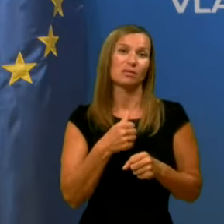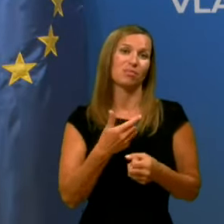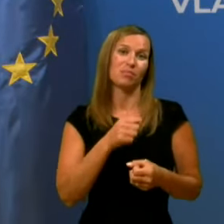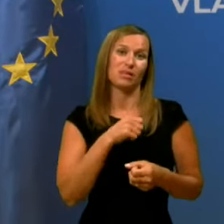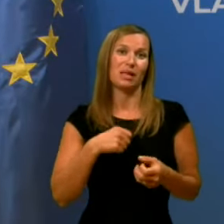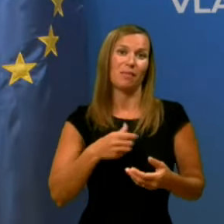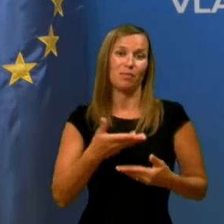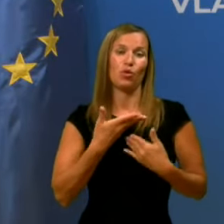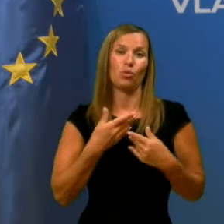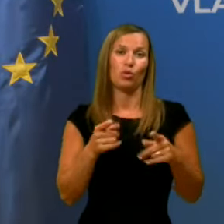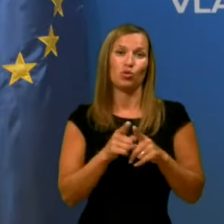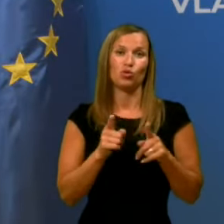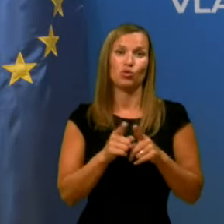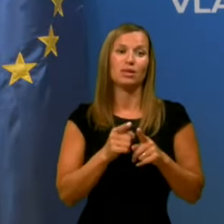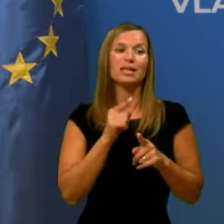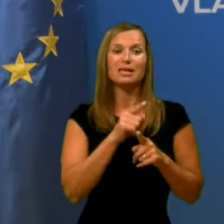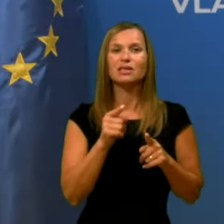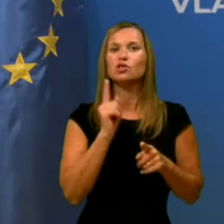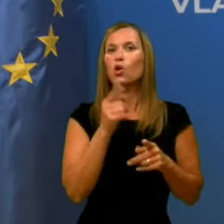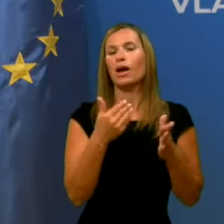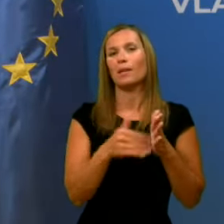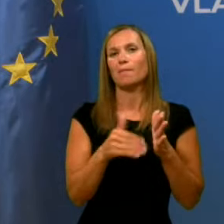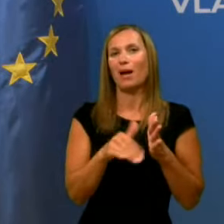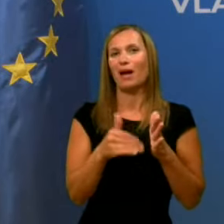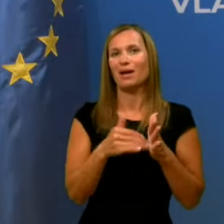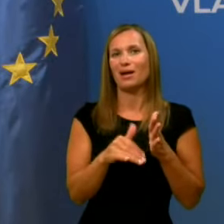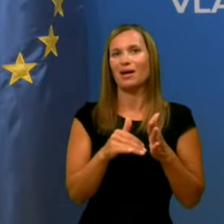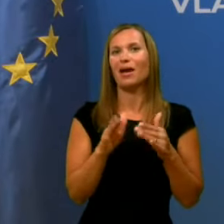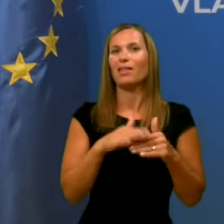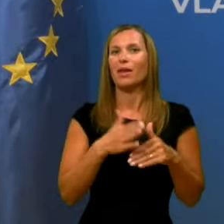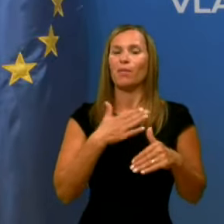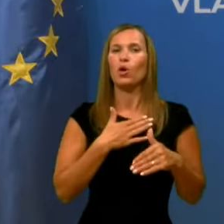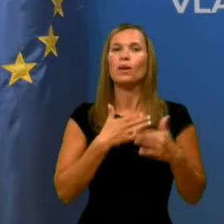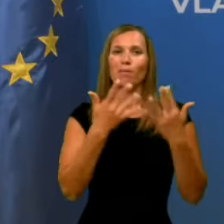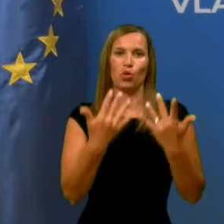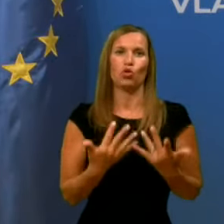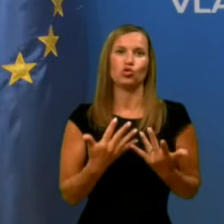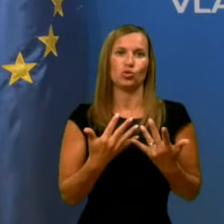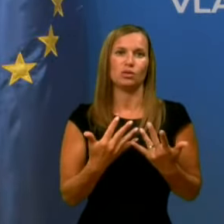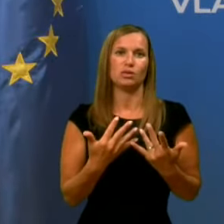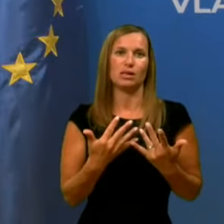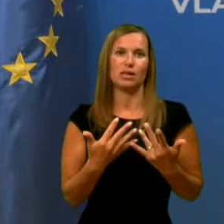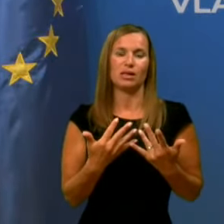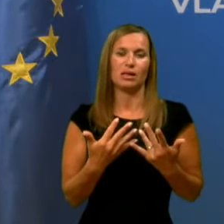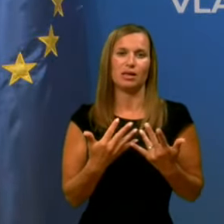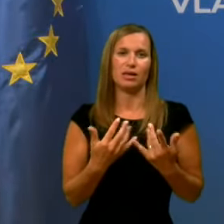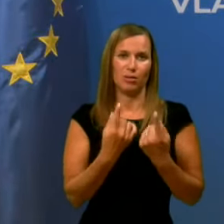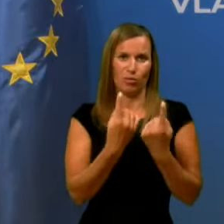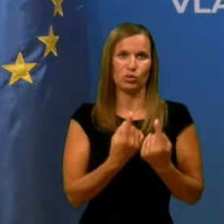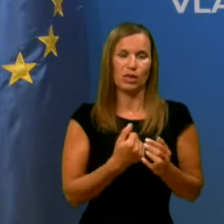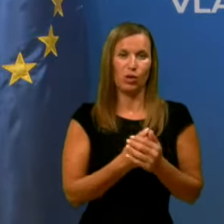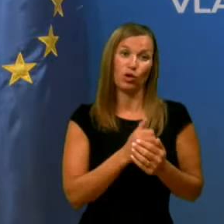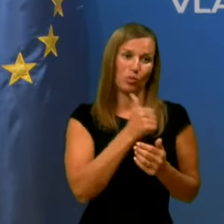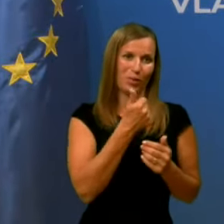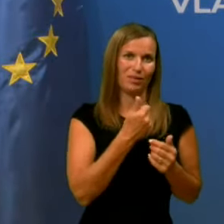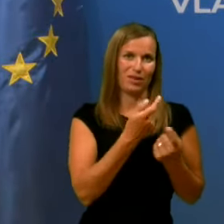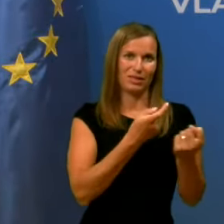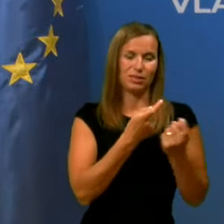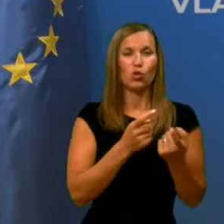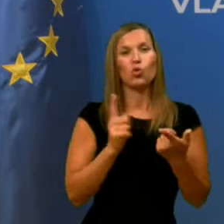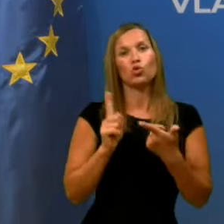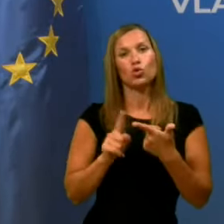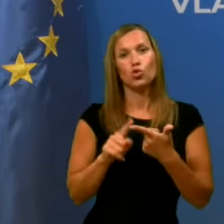manjka na mojih proračunskih postavkah. Tako da je to prvi izziv. Drugi izziv pa je to,